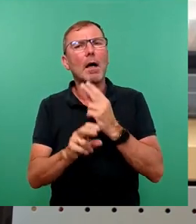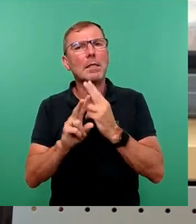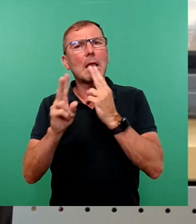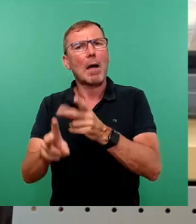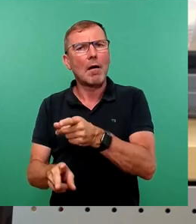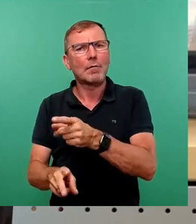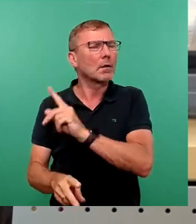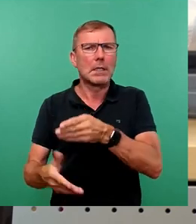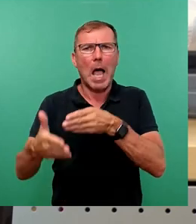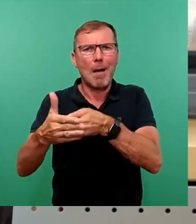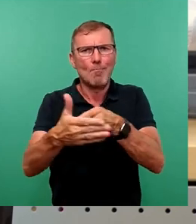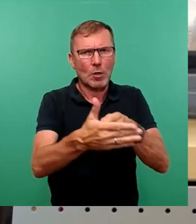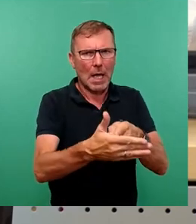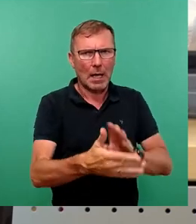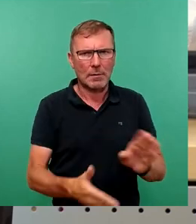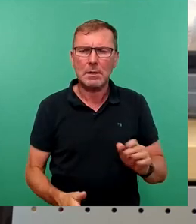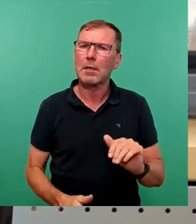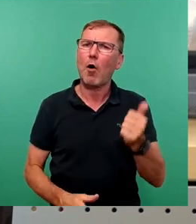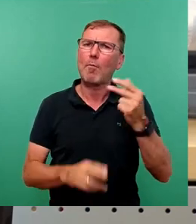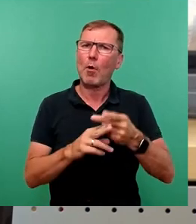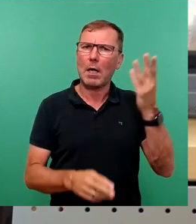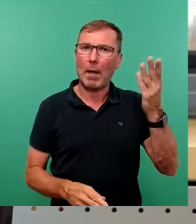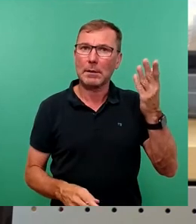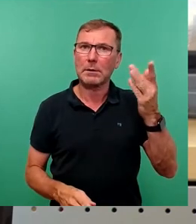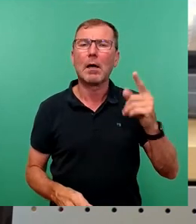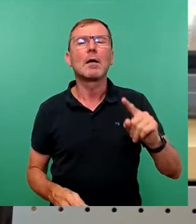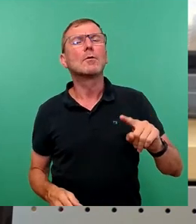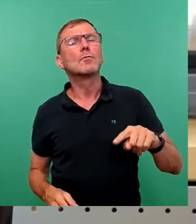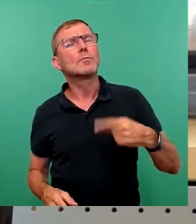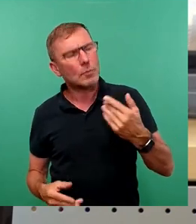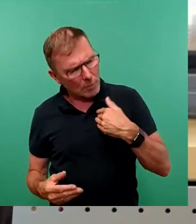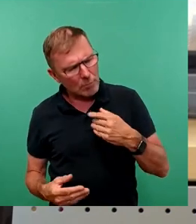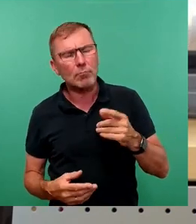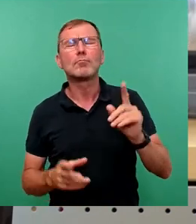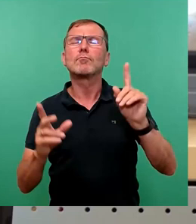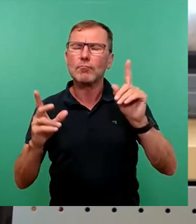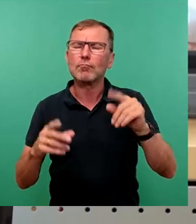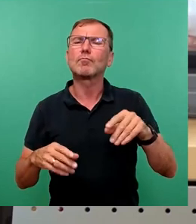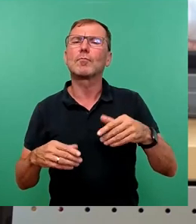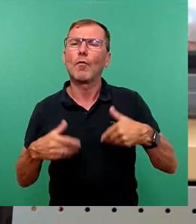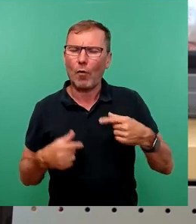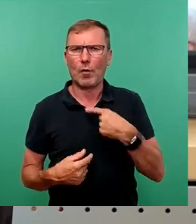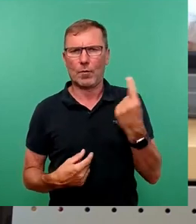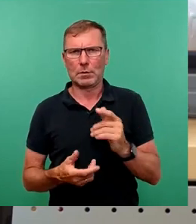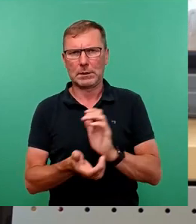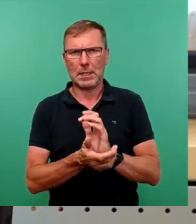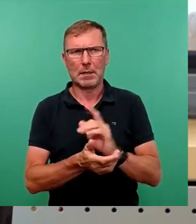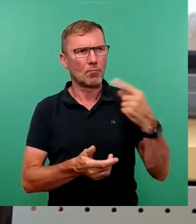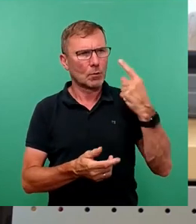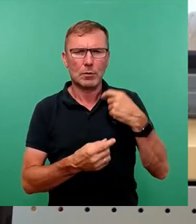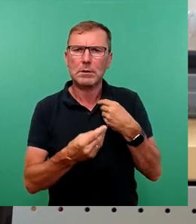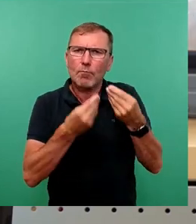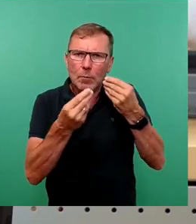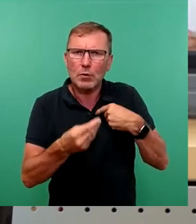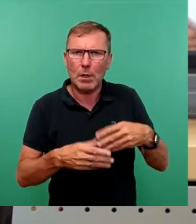blockieren. Der Oberbürgermeister war dann, und das begrüßen wir außerordentlich, bereit, mit uns ins Gespräch zu